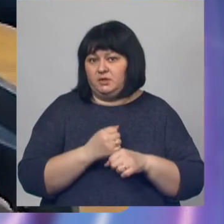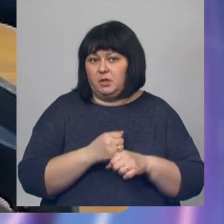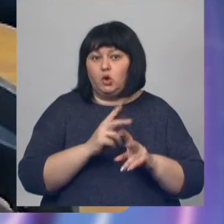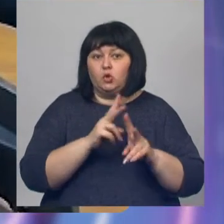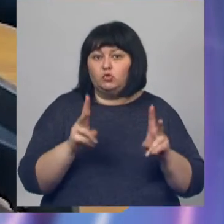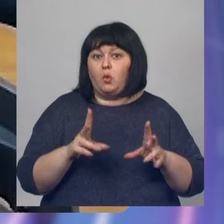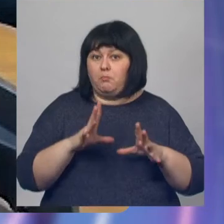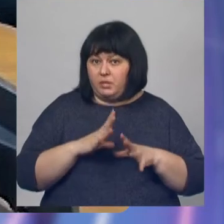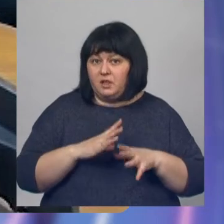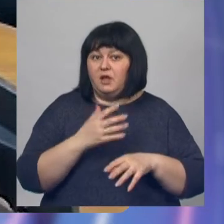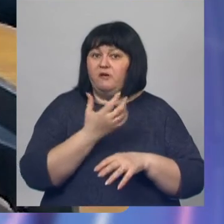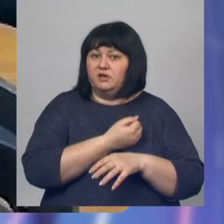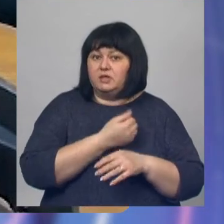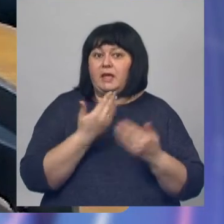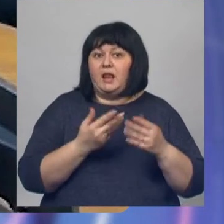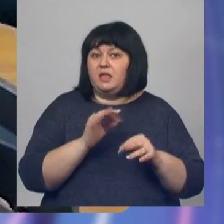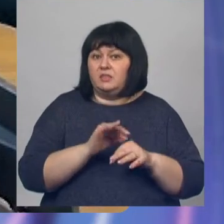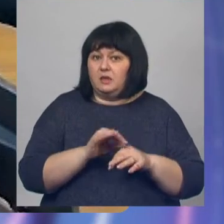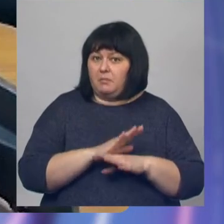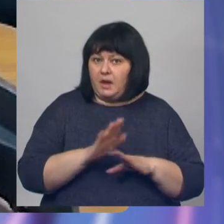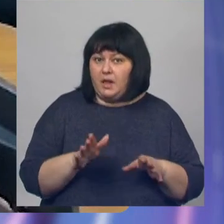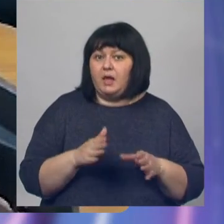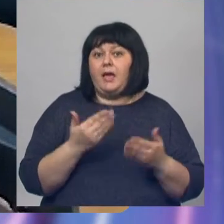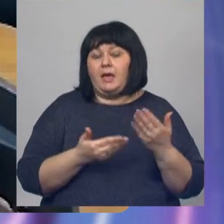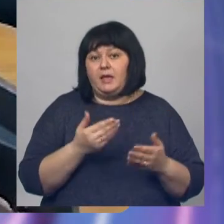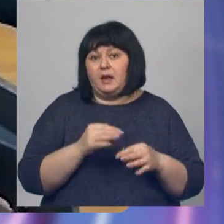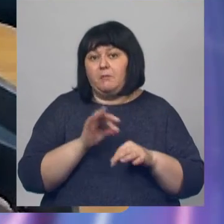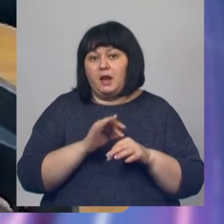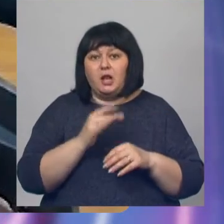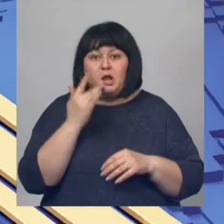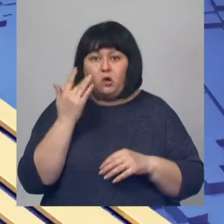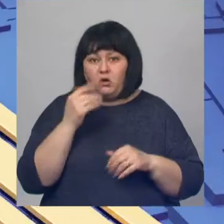или не болели, или гораздо легко перенесли.